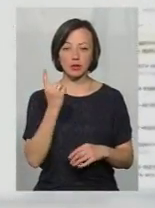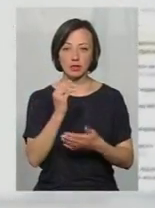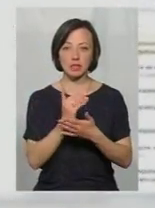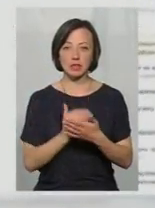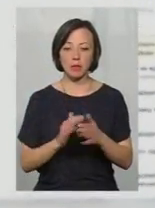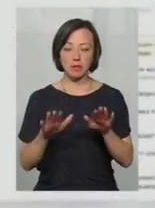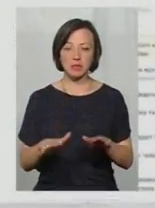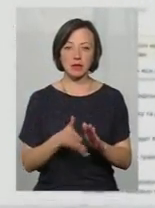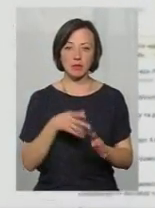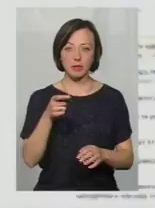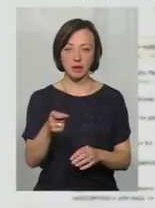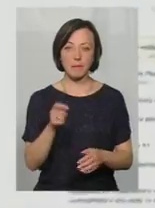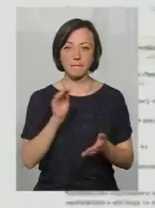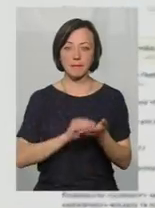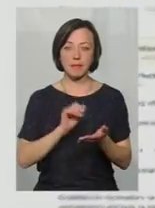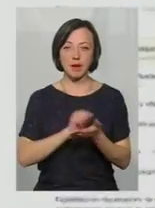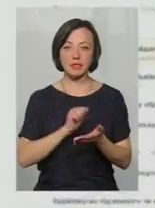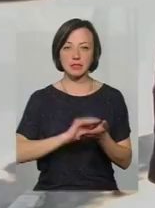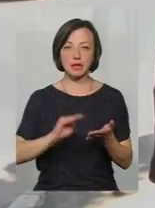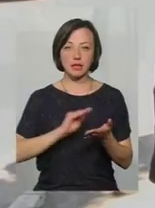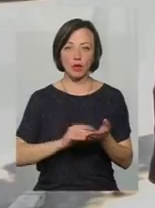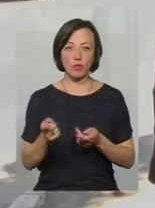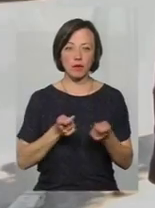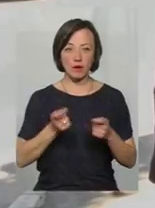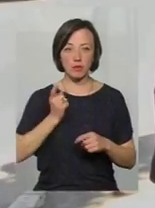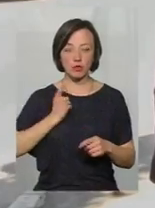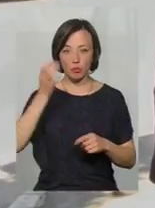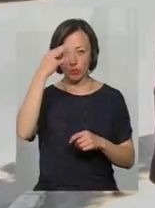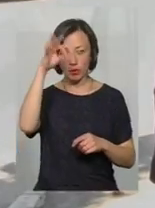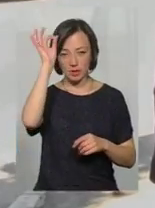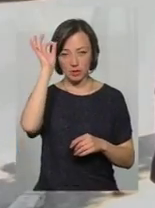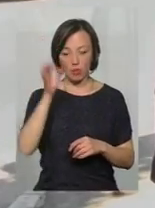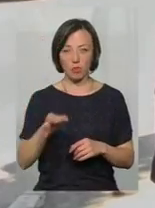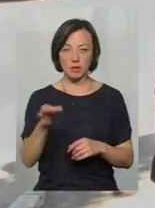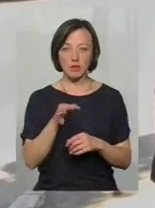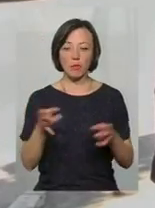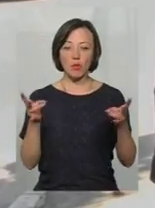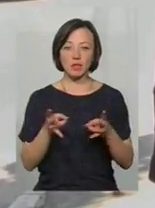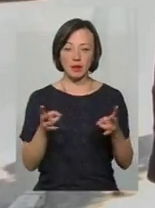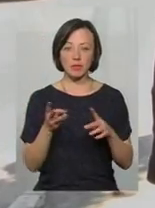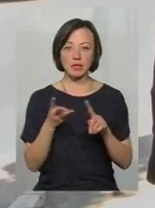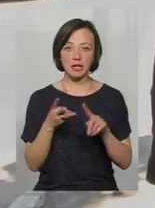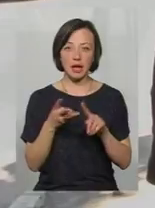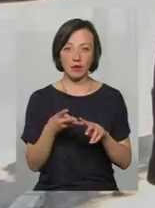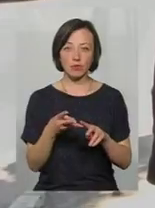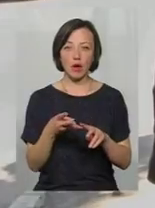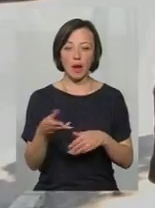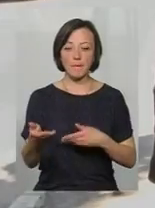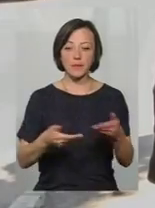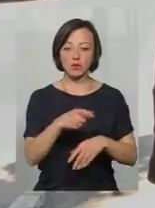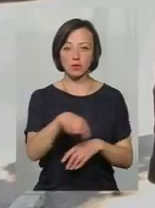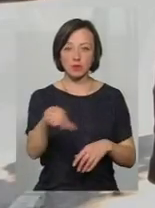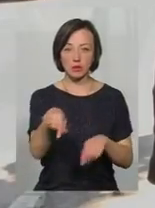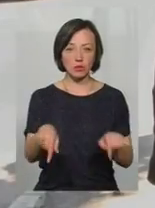петицій. За словами пресекретаря управління патрульної поліції області Романа Мартинюка, потреби у третьому пішохідному переході на цьому